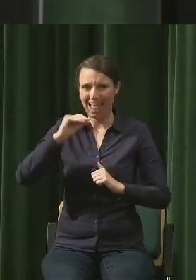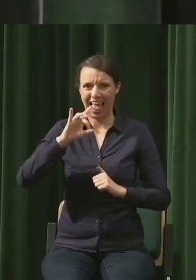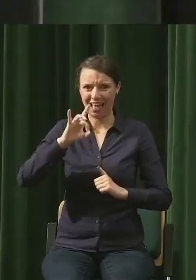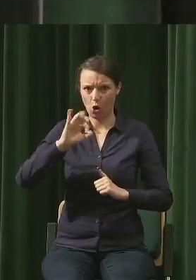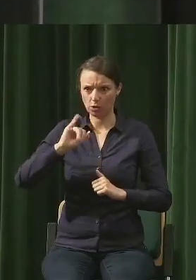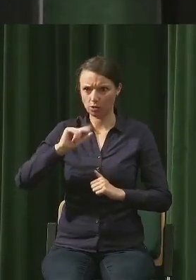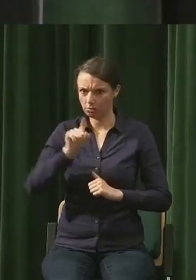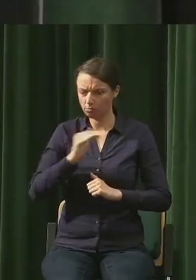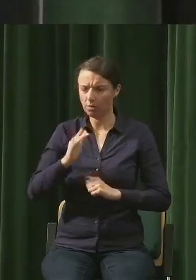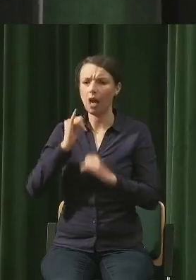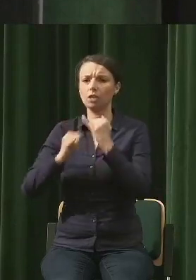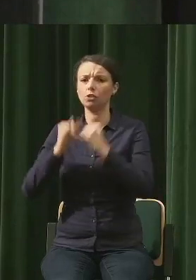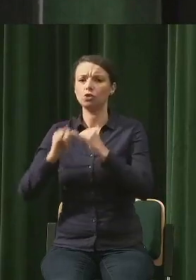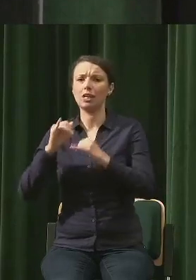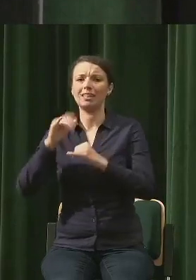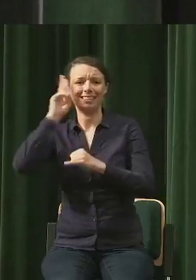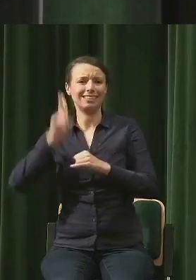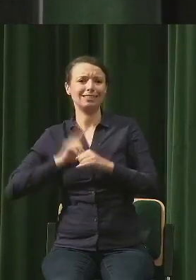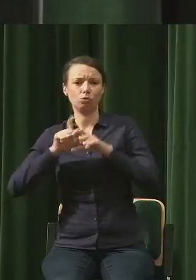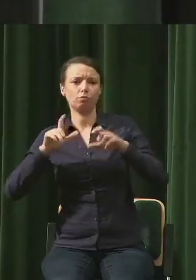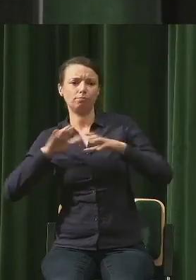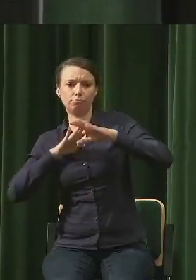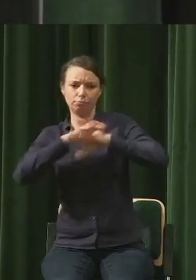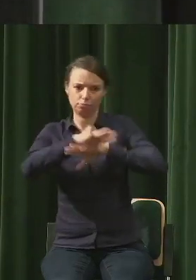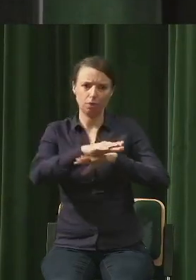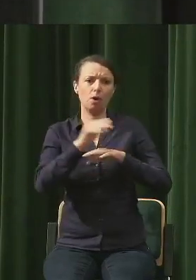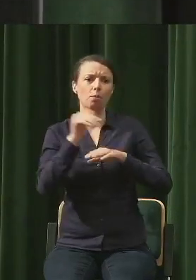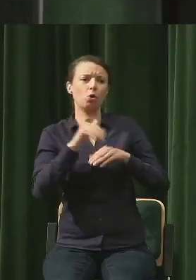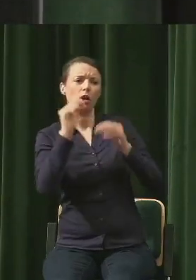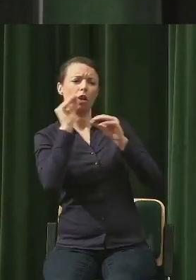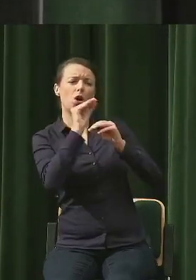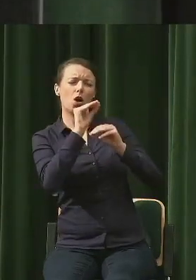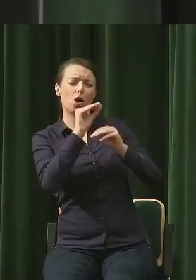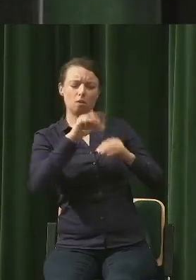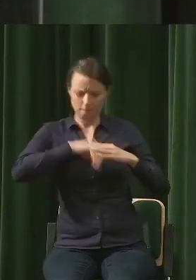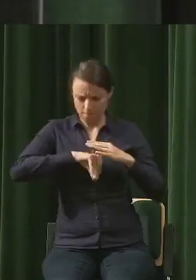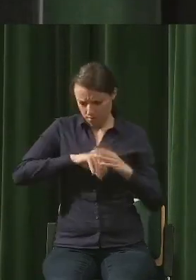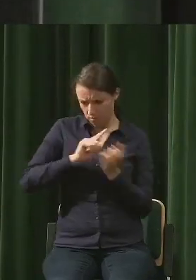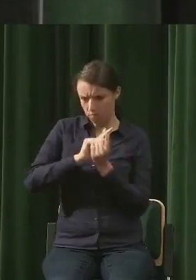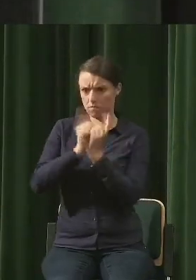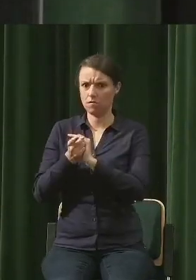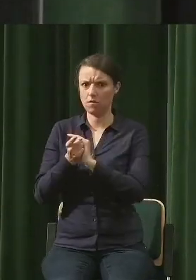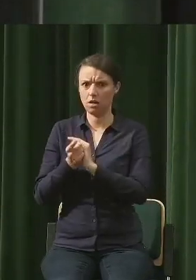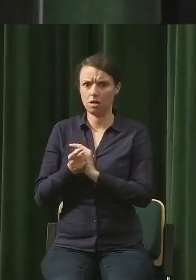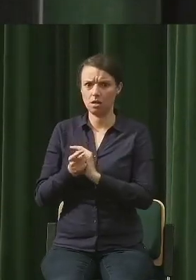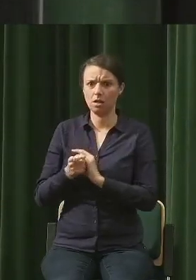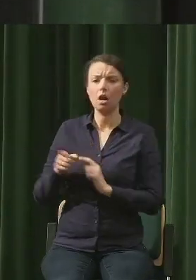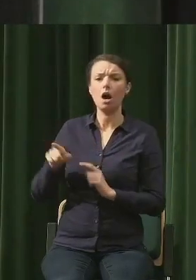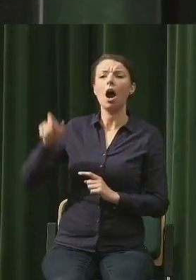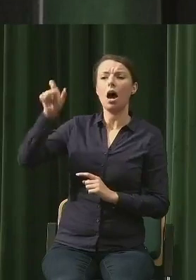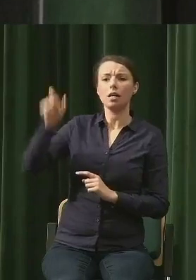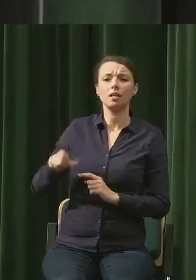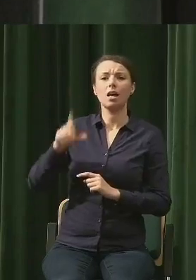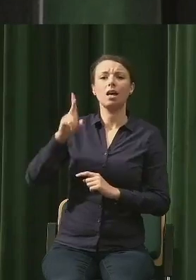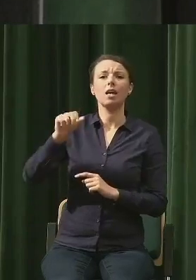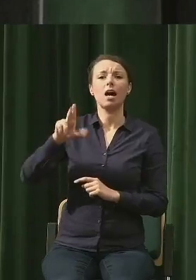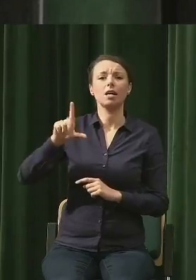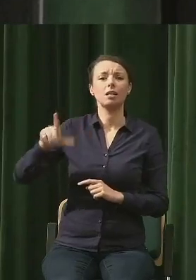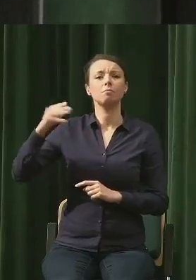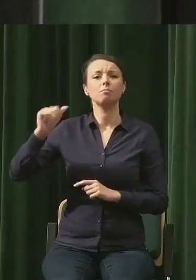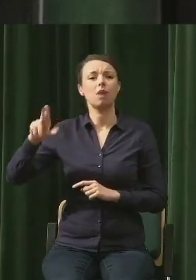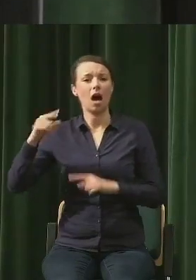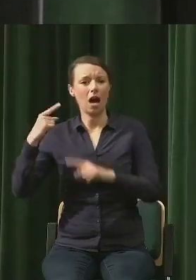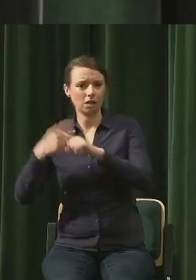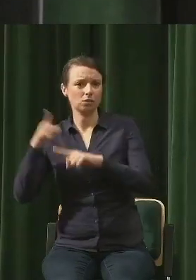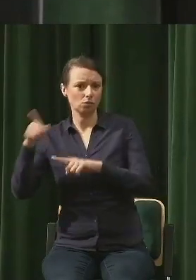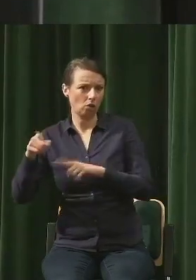Adam, że Państwo widzieli, Karol Marks jest też uważany za klasycznego ekonomistę. Wcale nie, znaczy to nam się nałożyło, że socjalizm to co innego